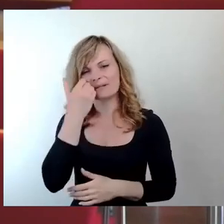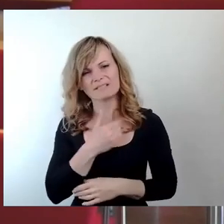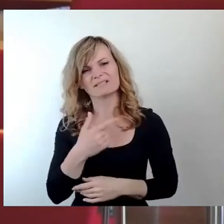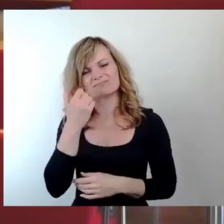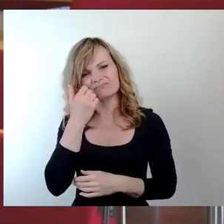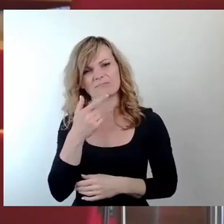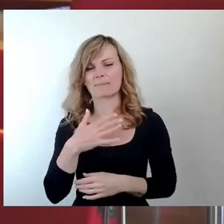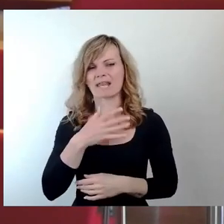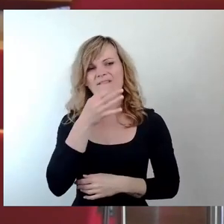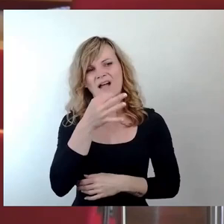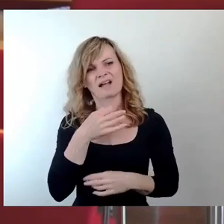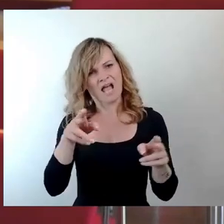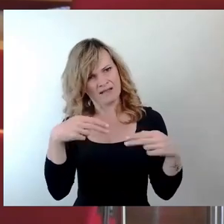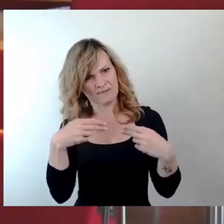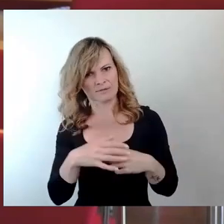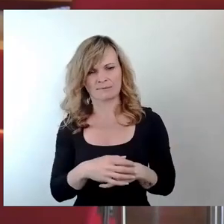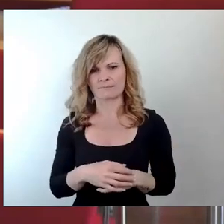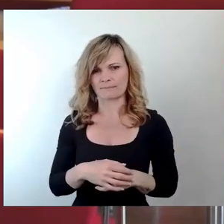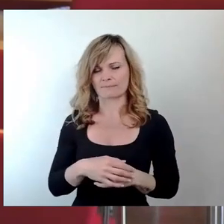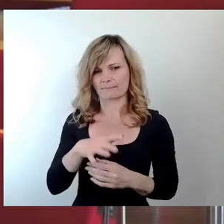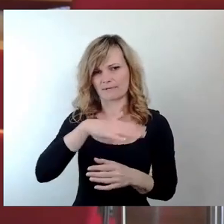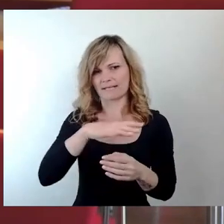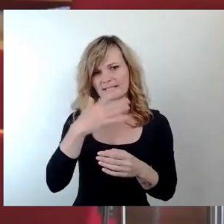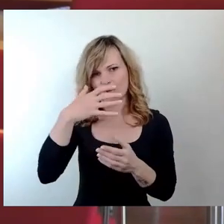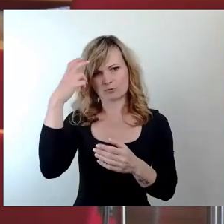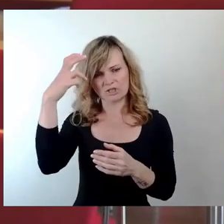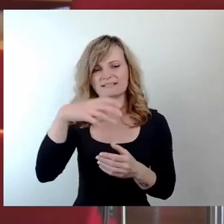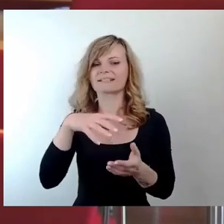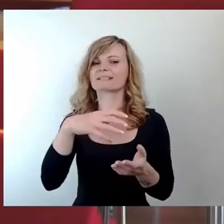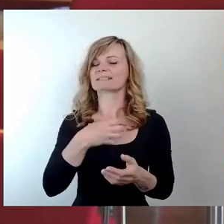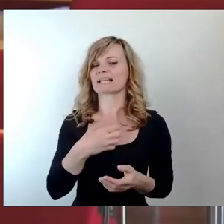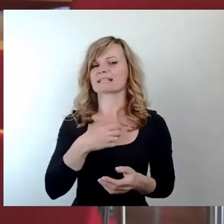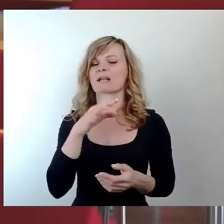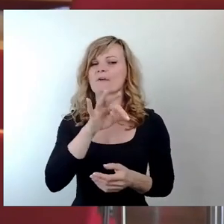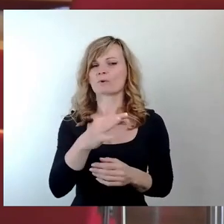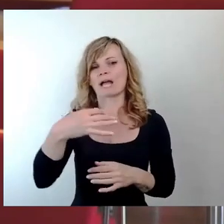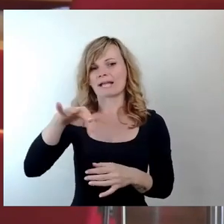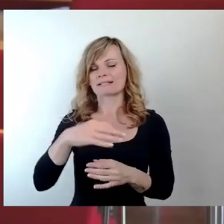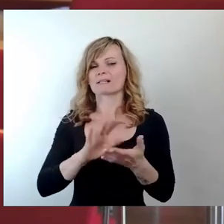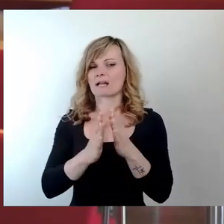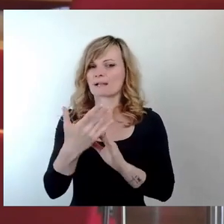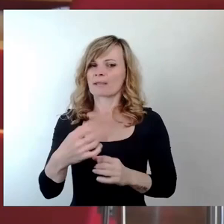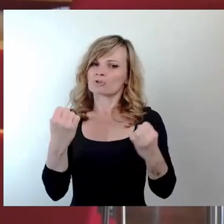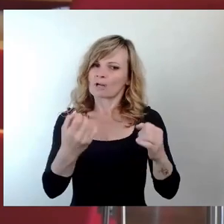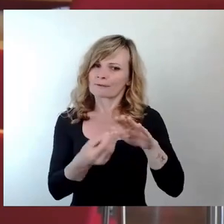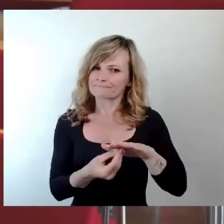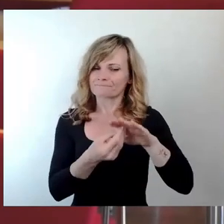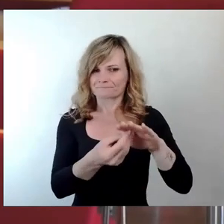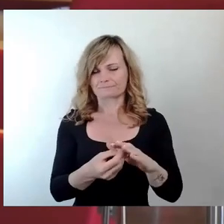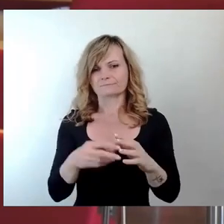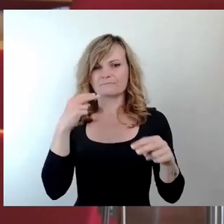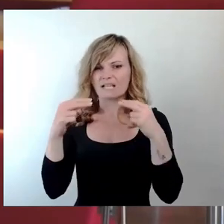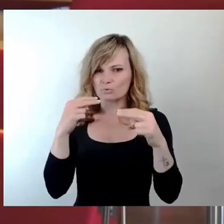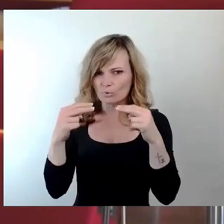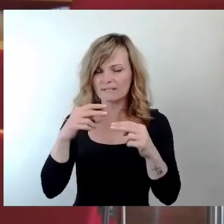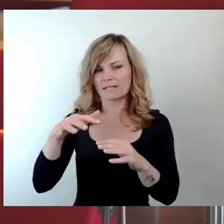Welche Maßnahmen werden seitens der Landeshauptstadt Dresden zur Stärkung des Einzelhandels sowie der Gastronomie, insbesondere im Bereich der